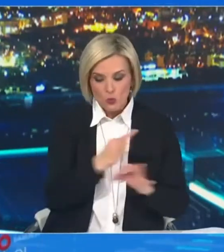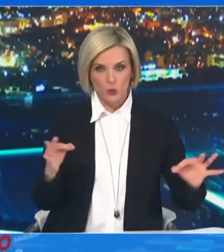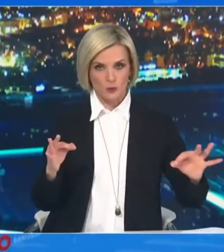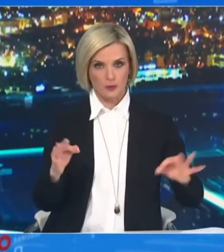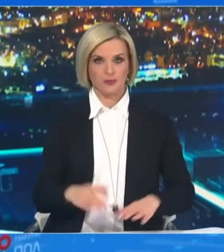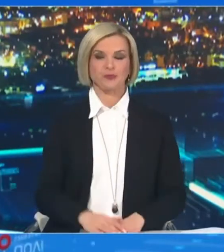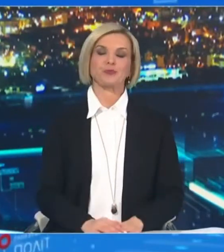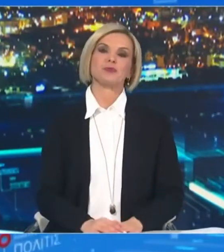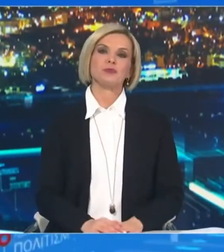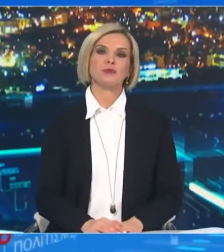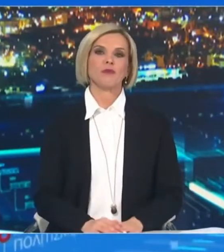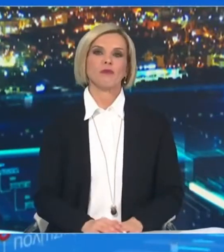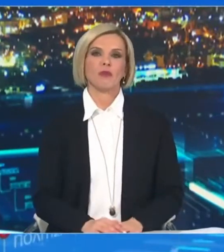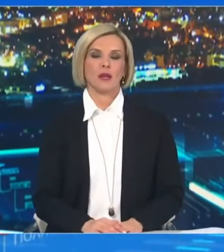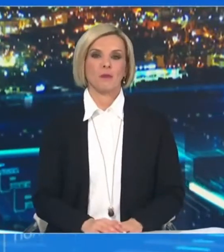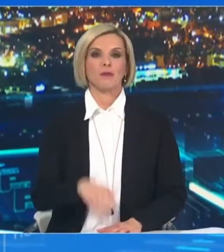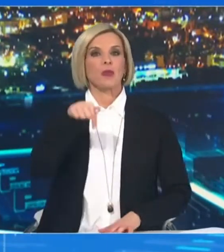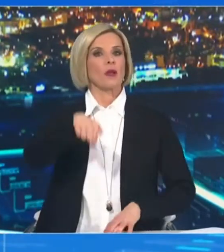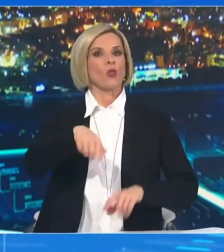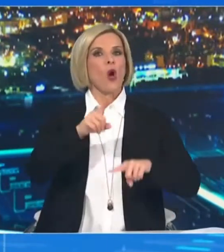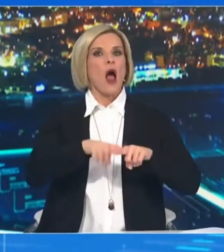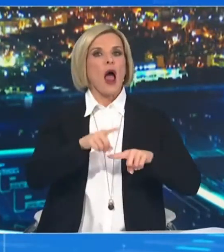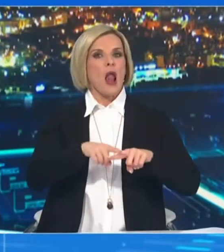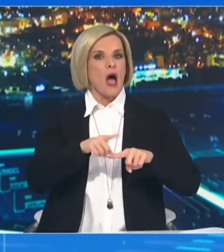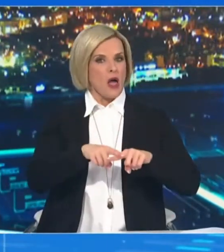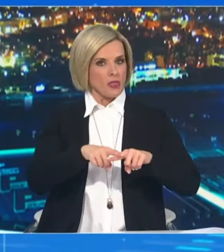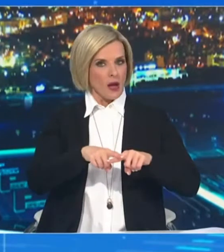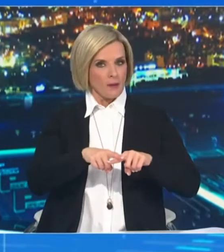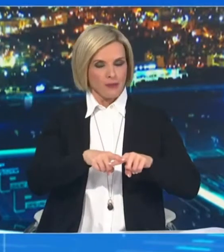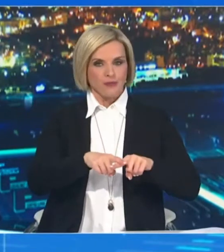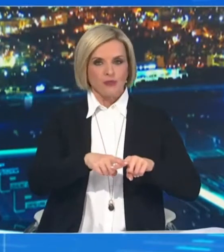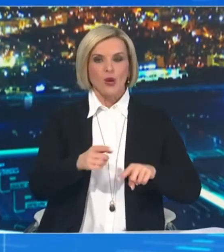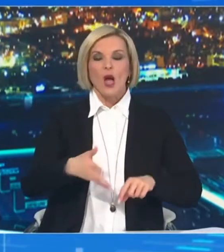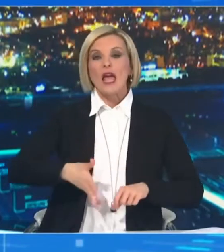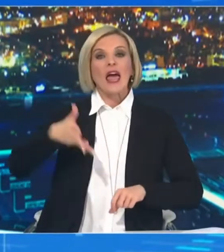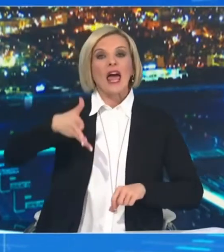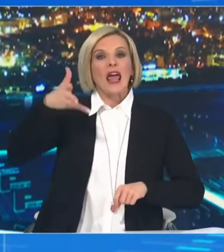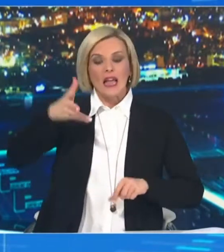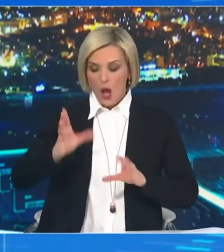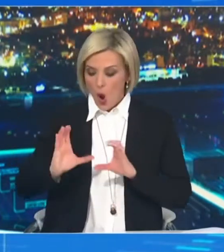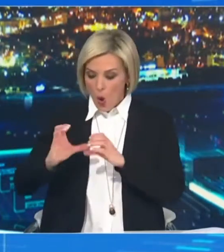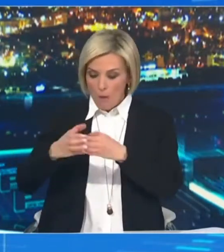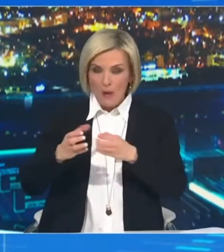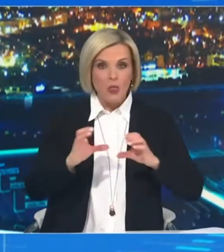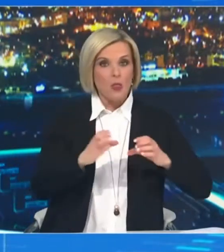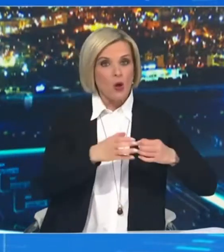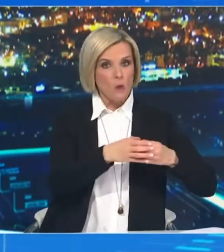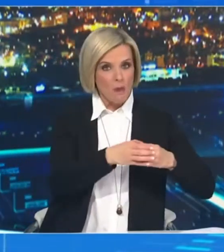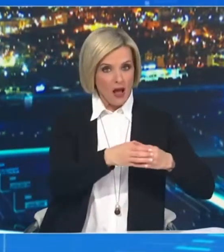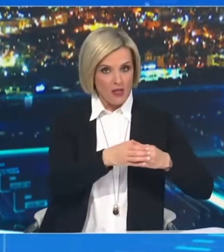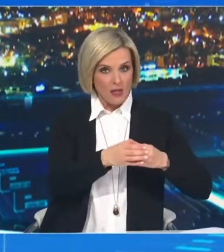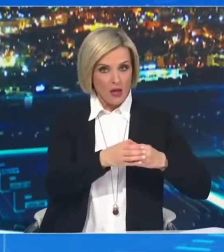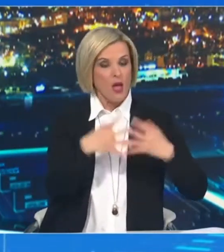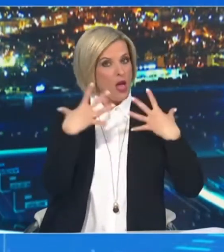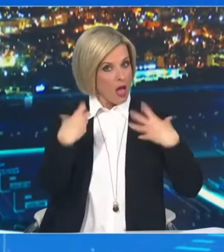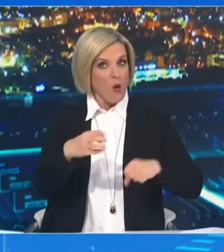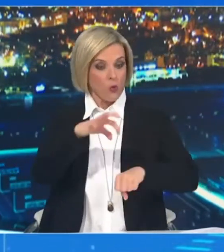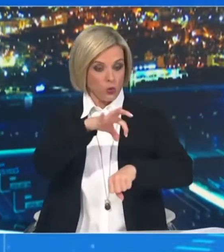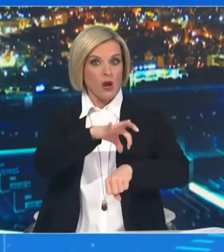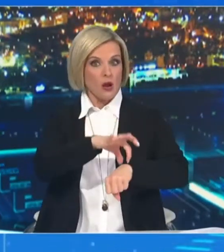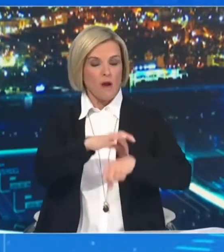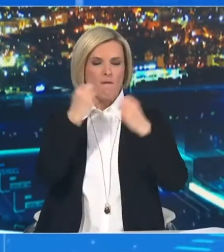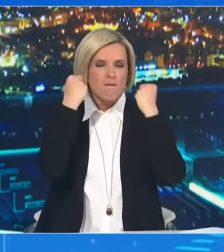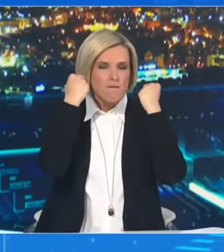στοιχεία της χώρας μας από την ηλικιακή κατανομή που έχουν νοσήσει βαριά και